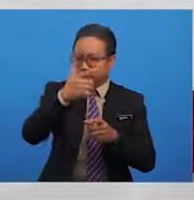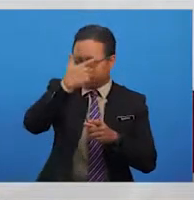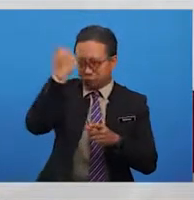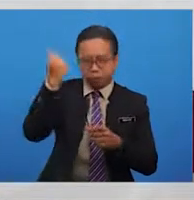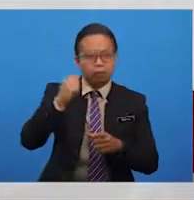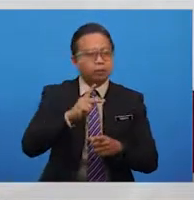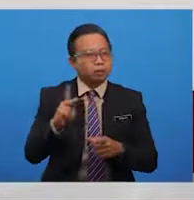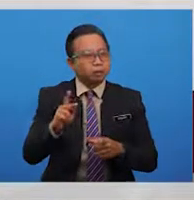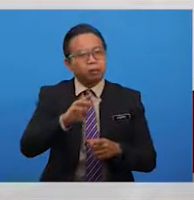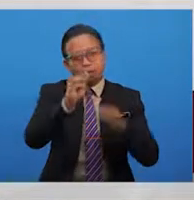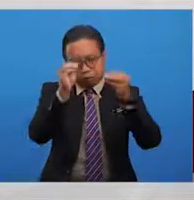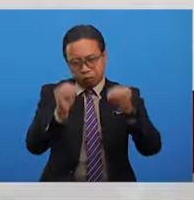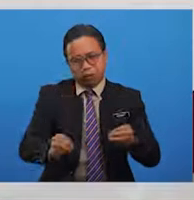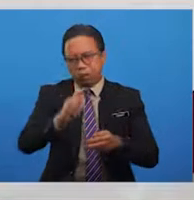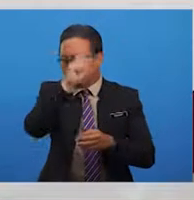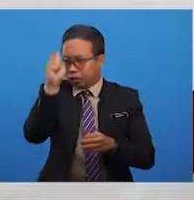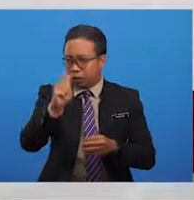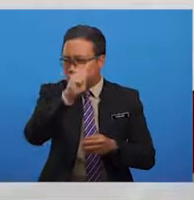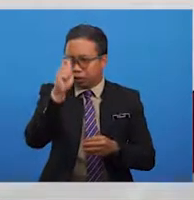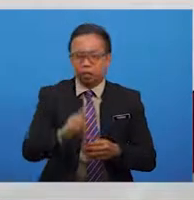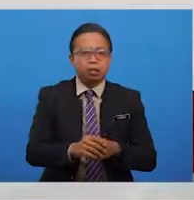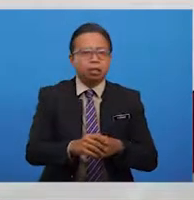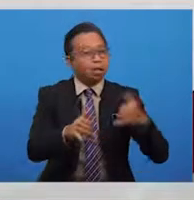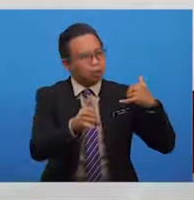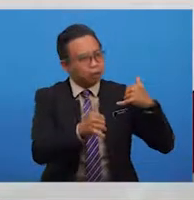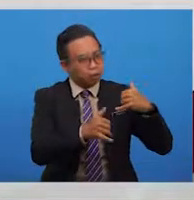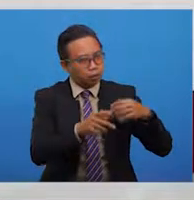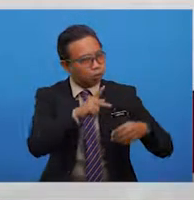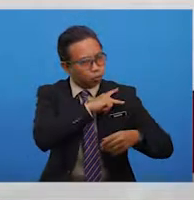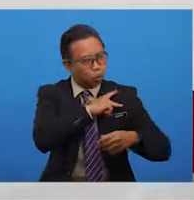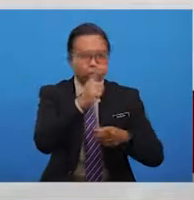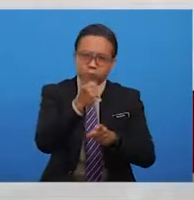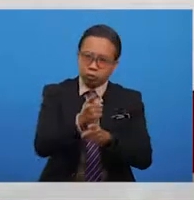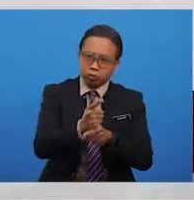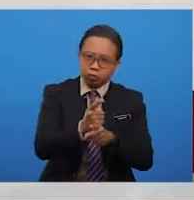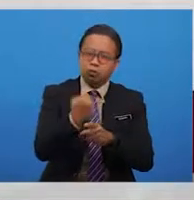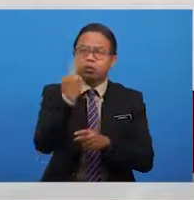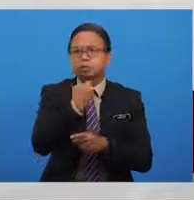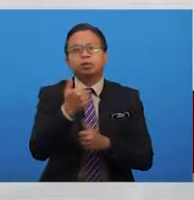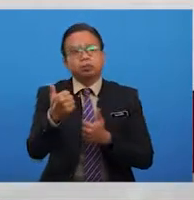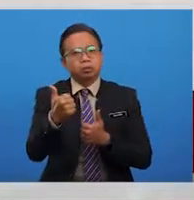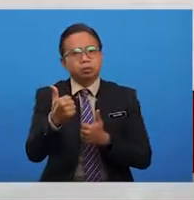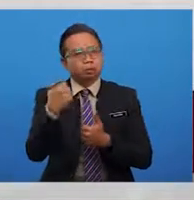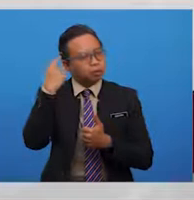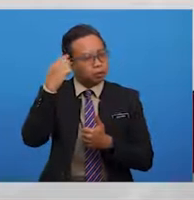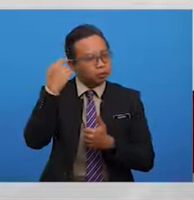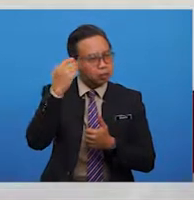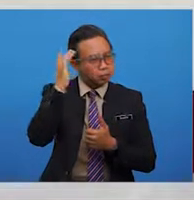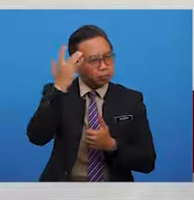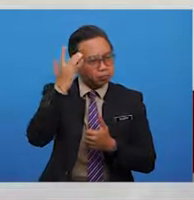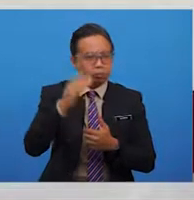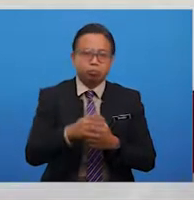manusia tertanya-tanya tentang pemimpin sebenar yang benar-benar berwibawa mencipta